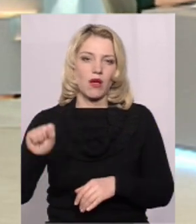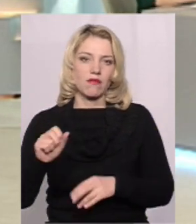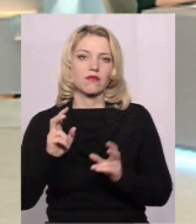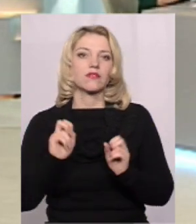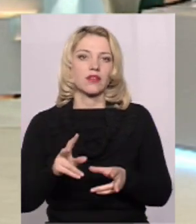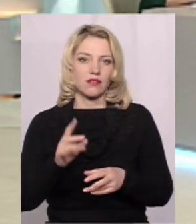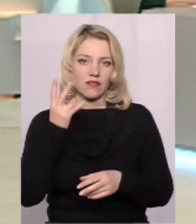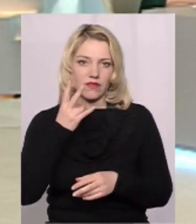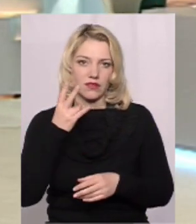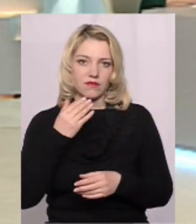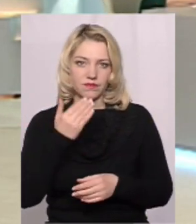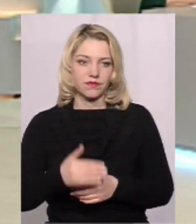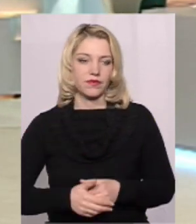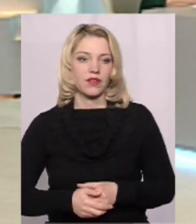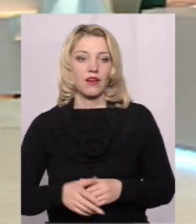чуми свиней